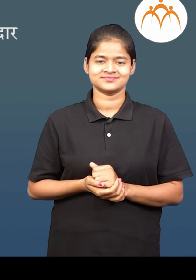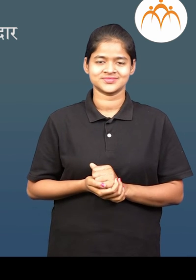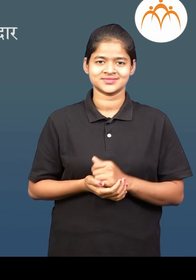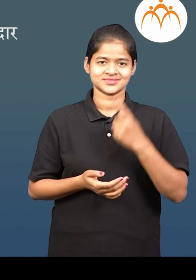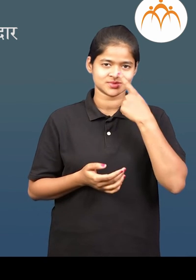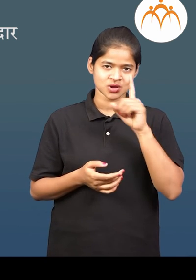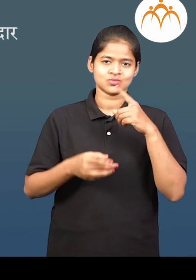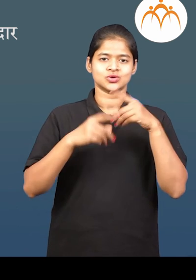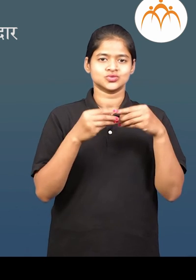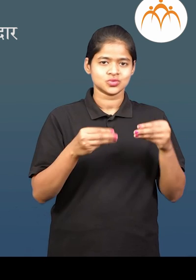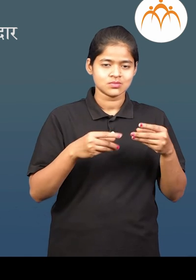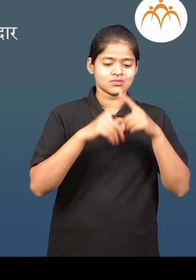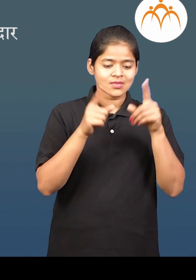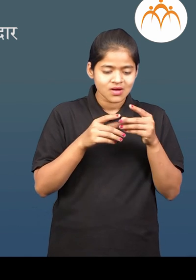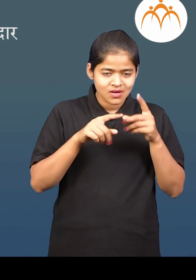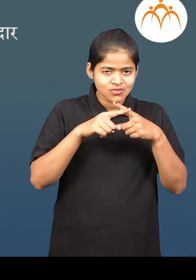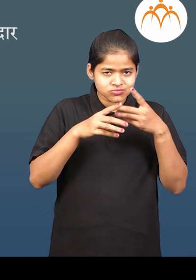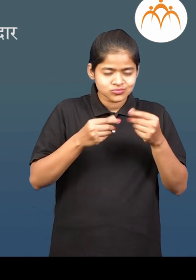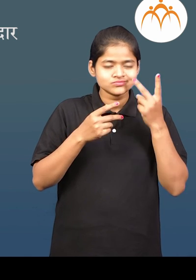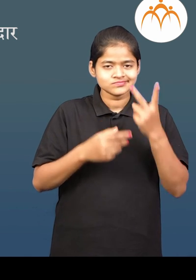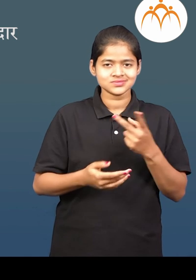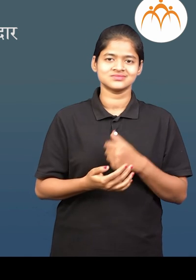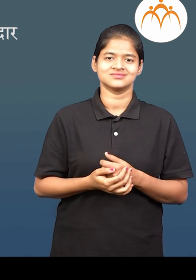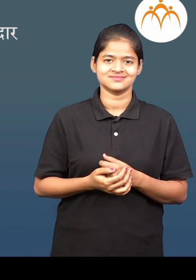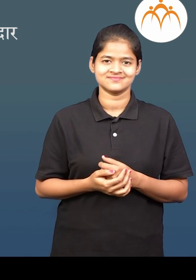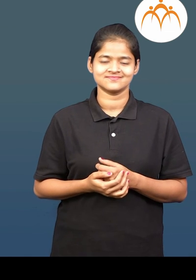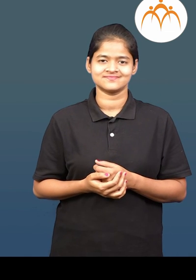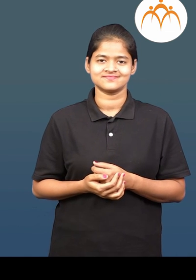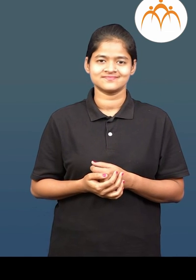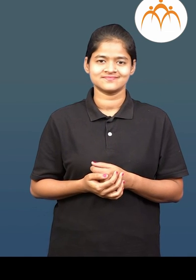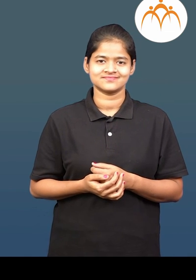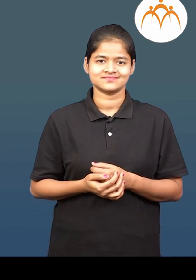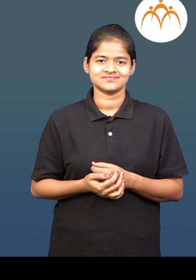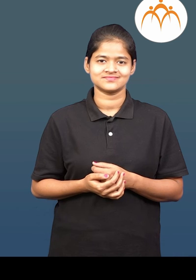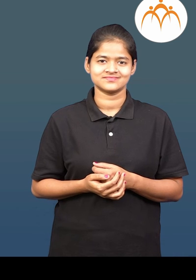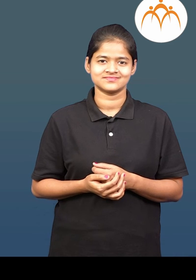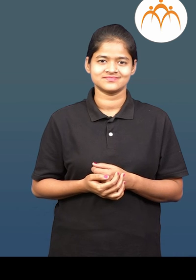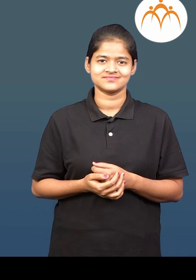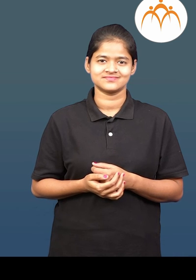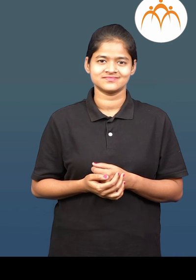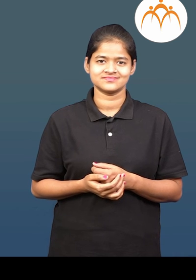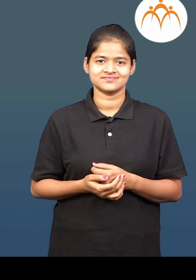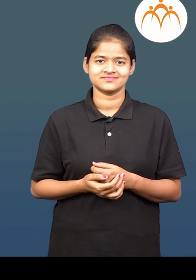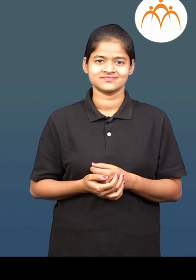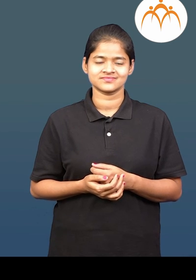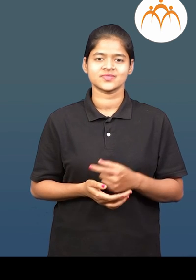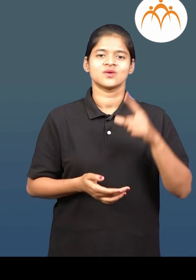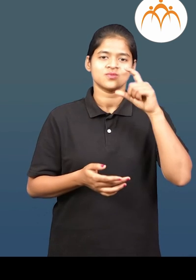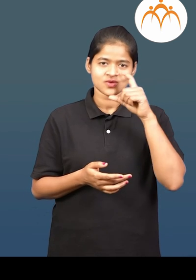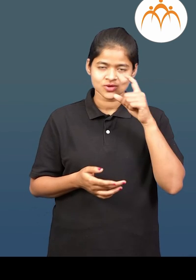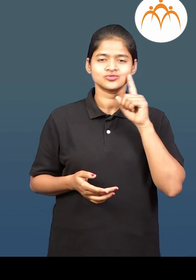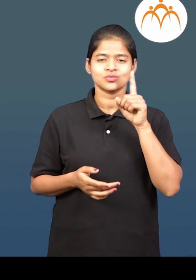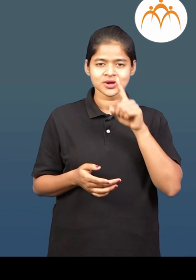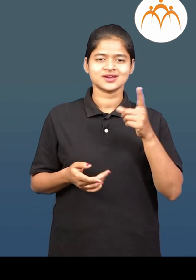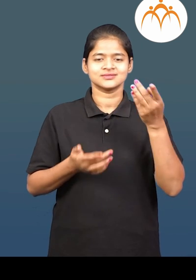भाजीचा कसा हिशोप करतात ते बगा 2. छापा काटा हाँ